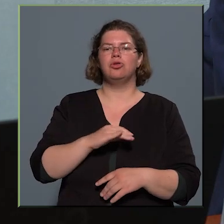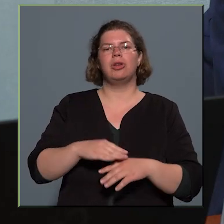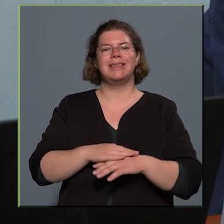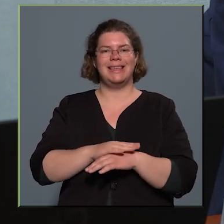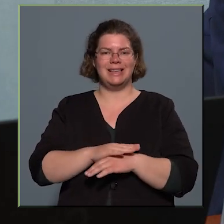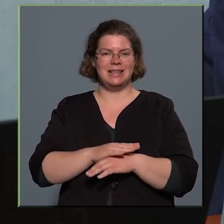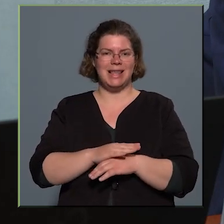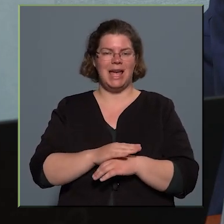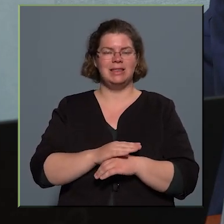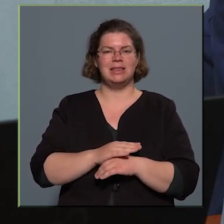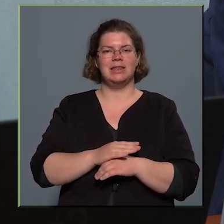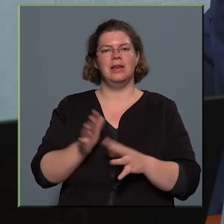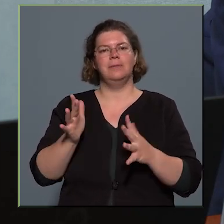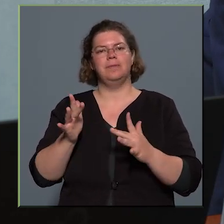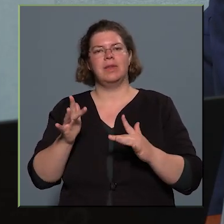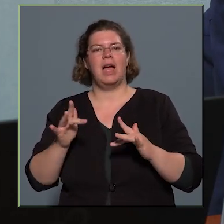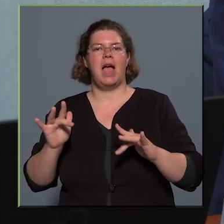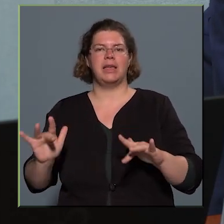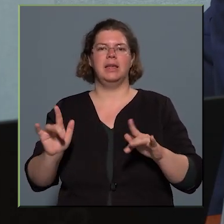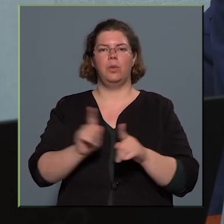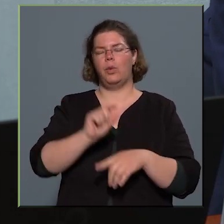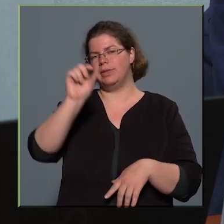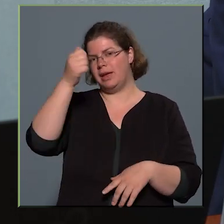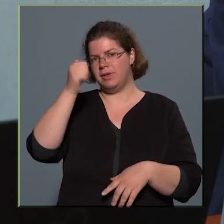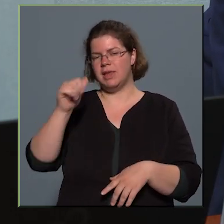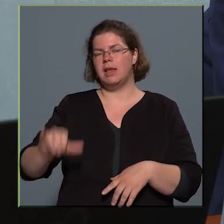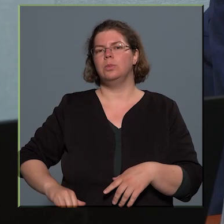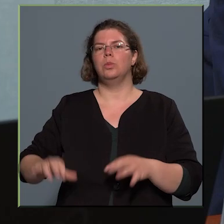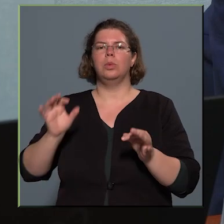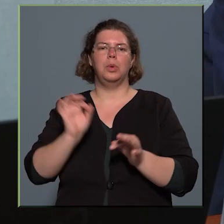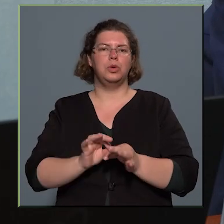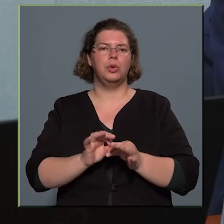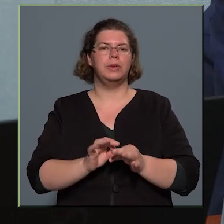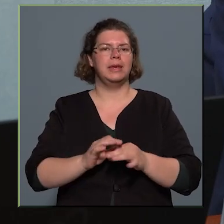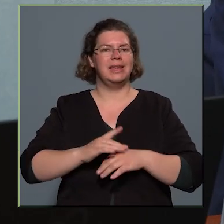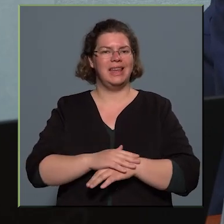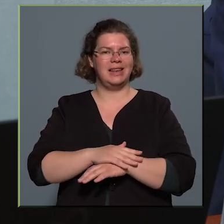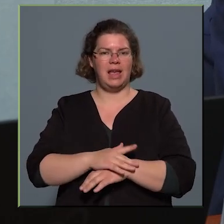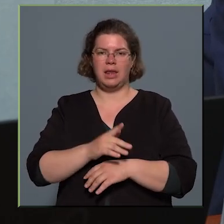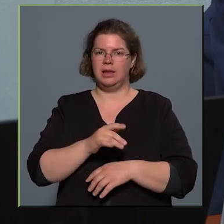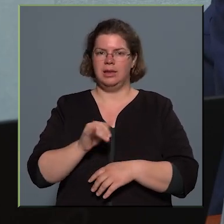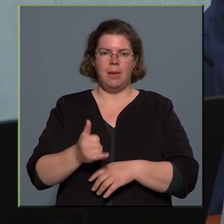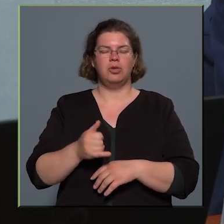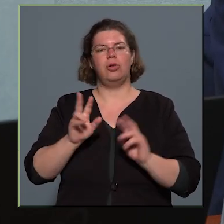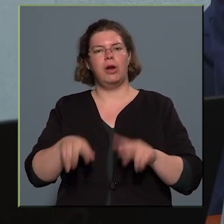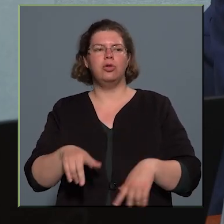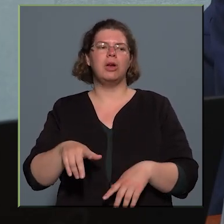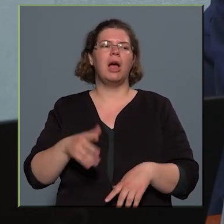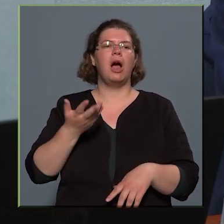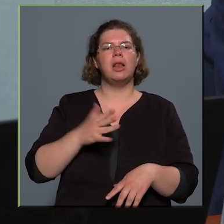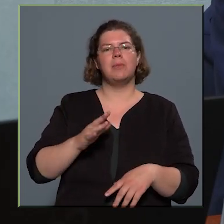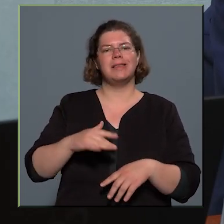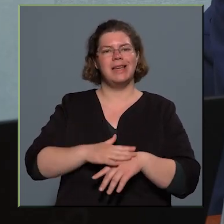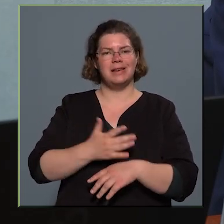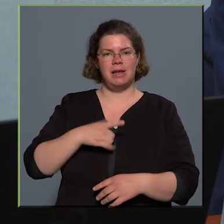helyi úgynevezett bűnügyi érzet. Nem is a valóság, hanem az érzet volt,